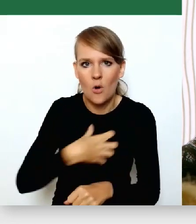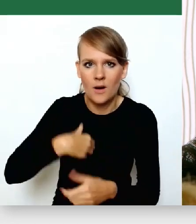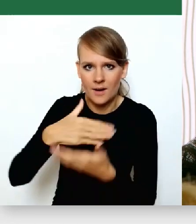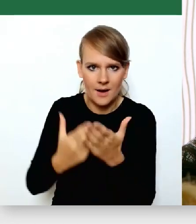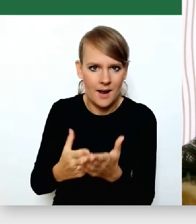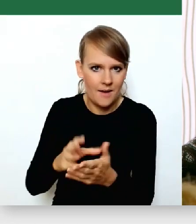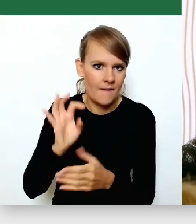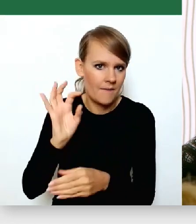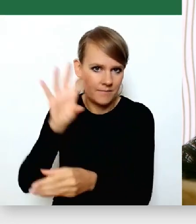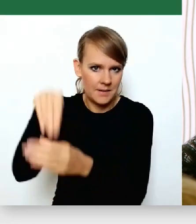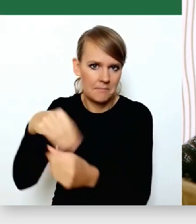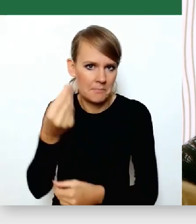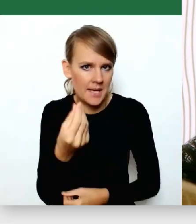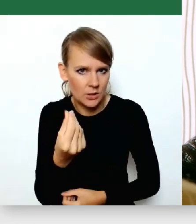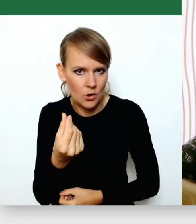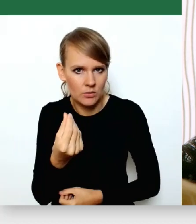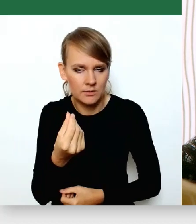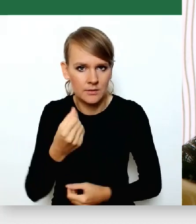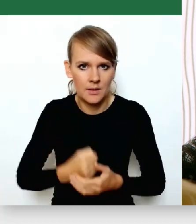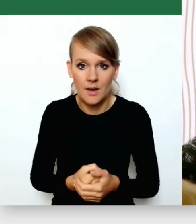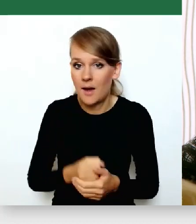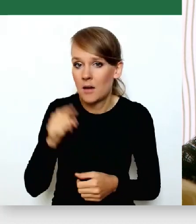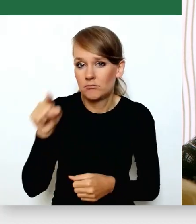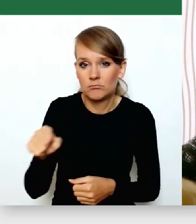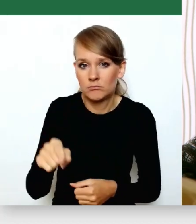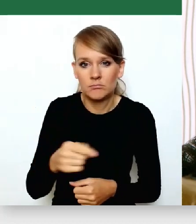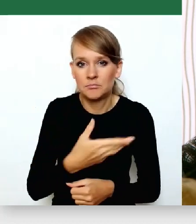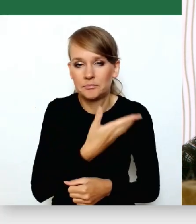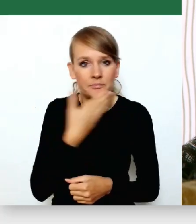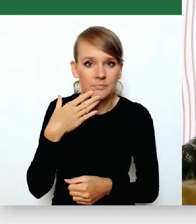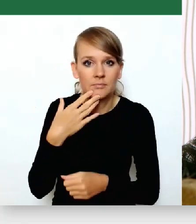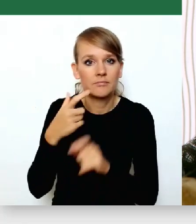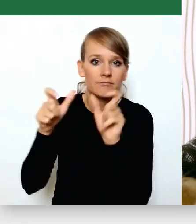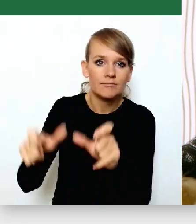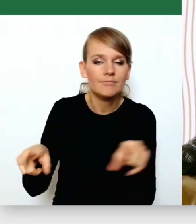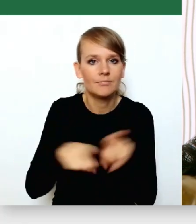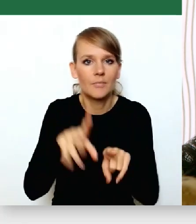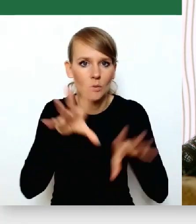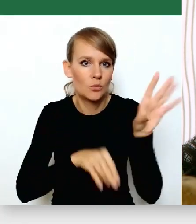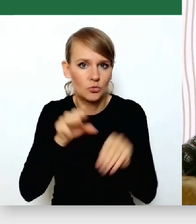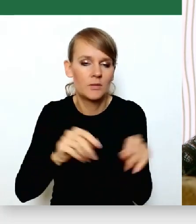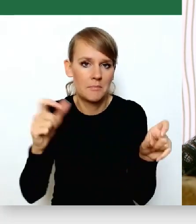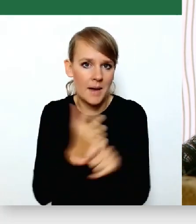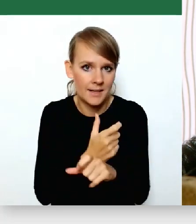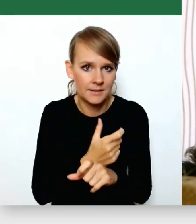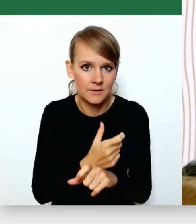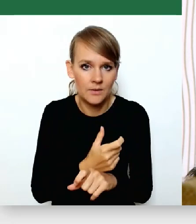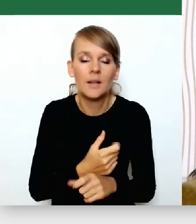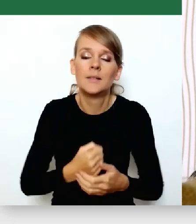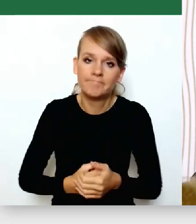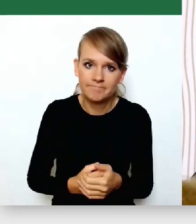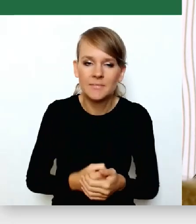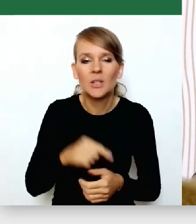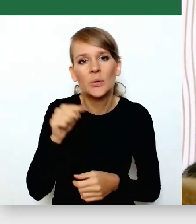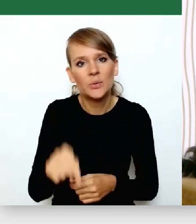który no po prostu nie podlega takiemu reżimowi, jak budżet państwa, co tak troszeczkę